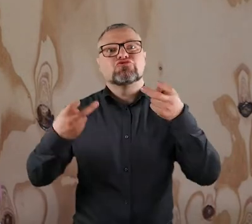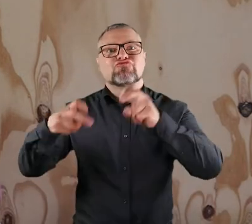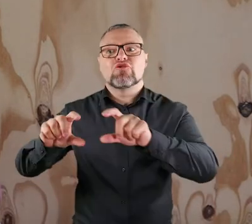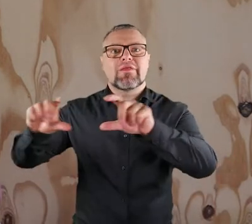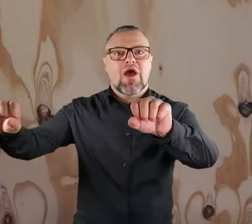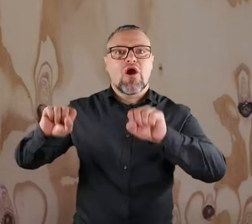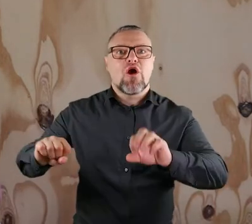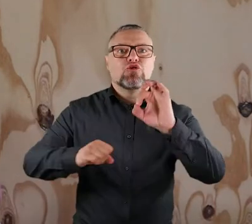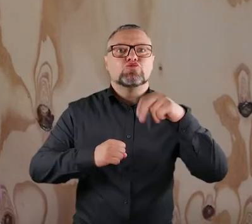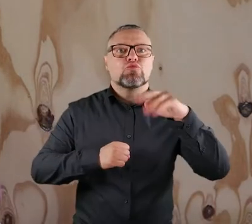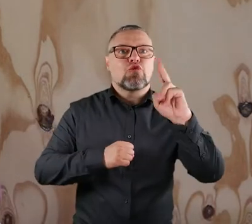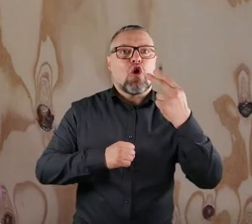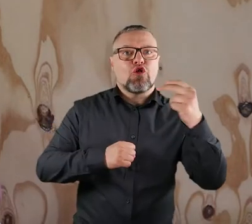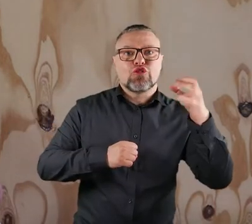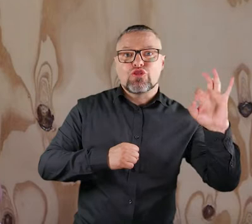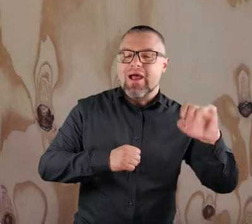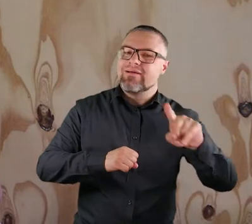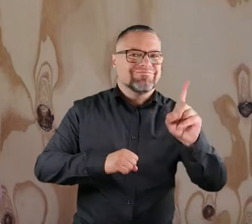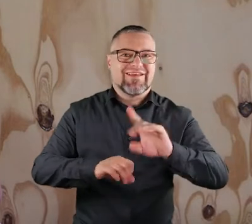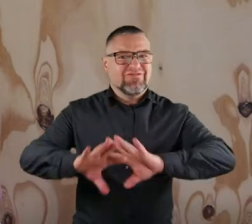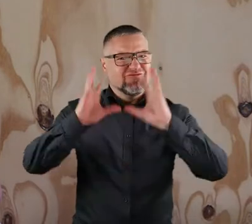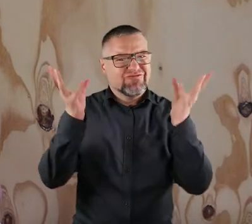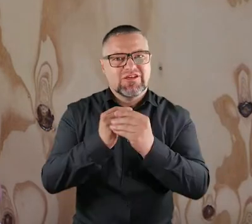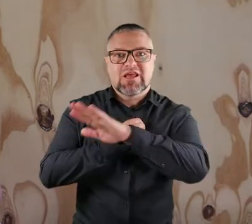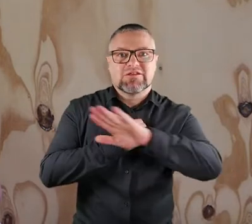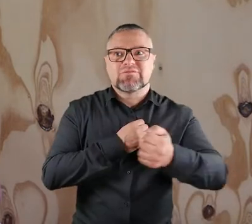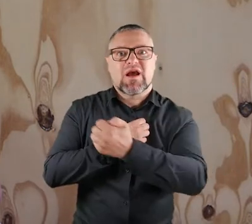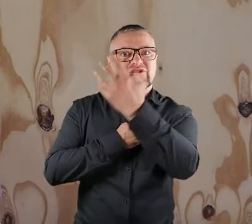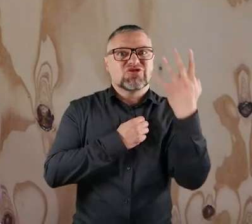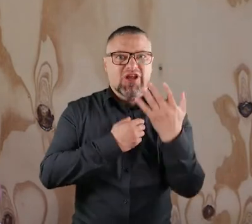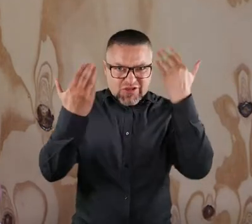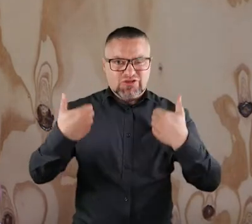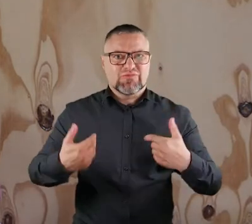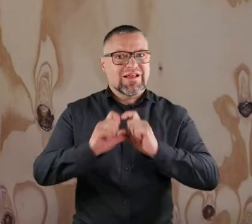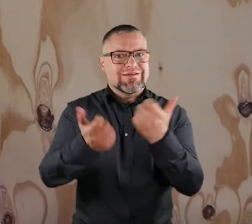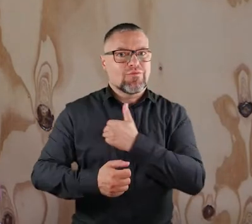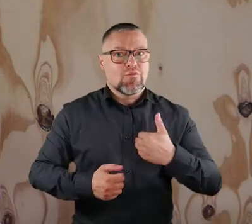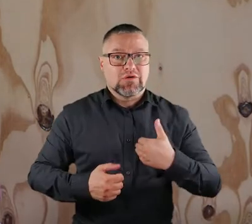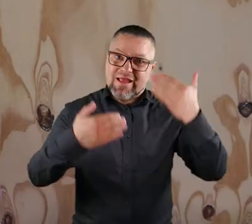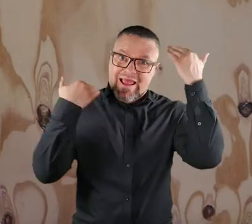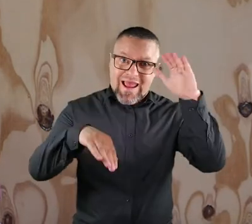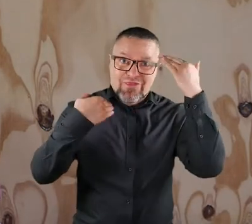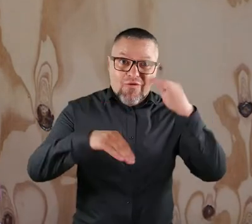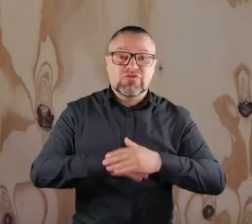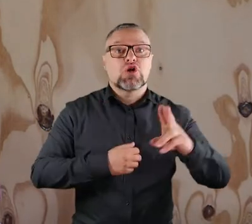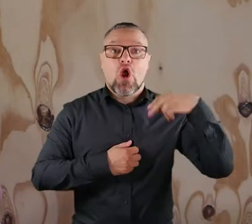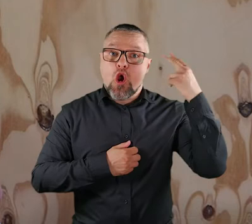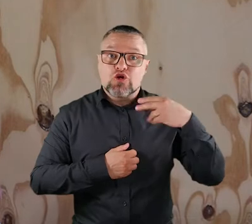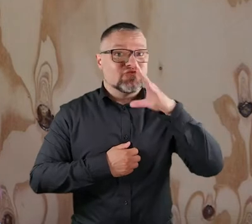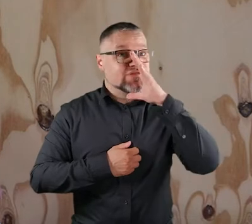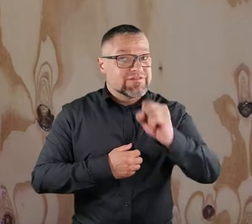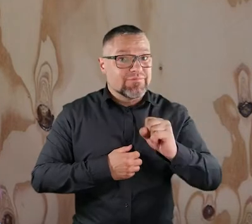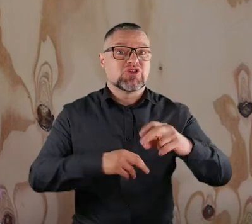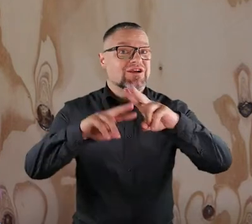założone subkonto, ale wszystkie dzieci, które leczą się na czterech oddziałach w Polsce, czyli w Katowicach, w